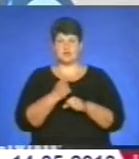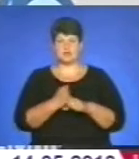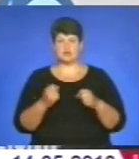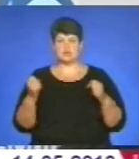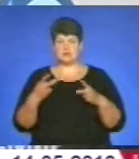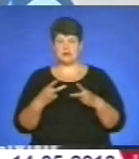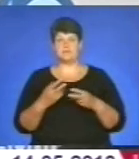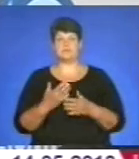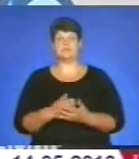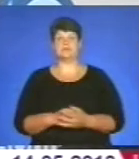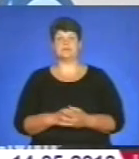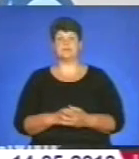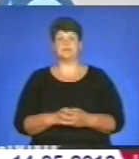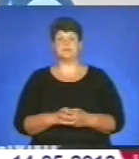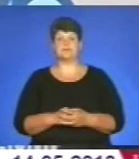спеціаліста.